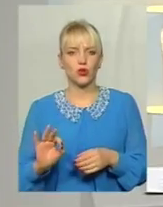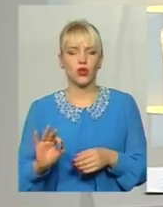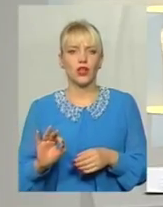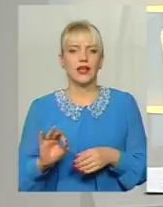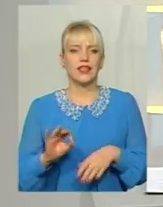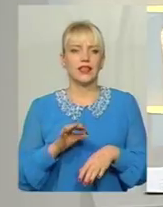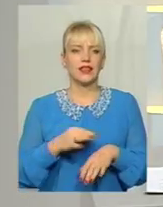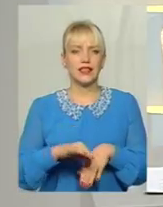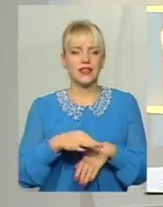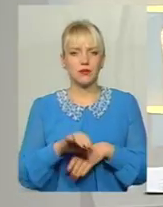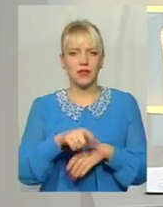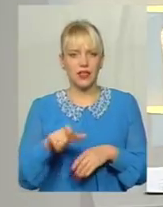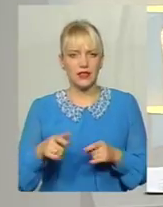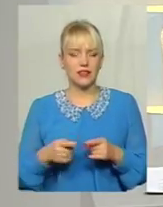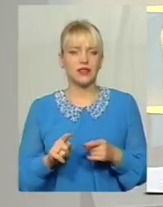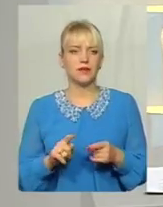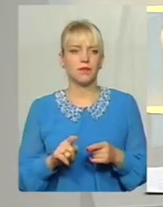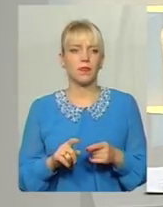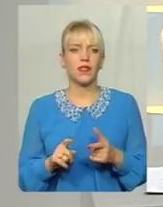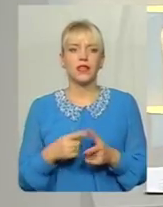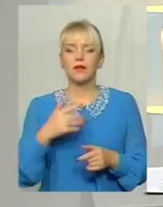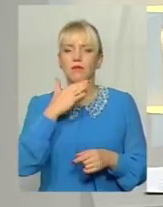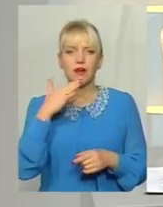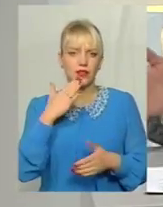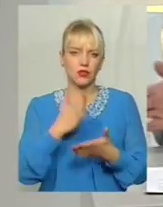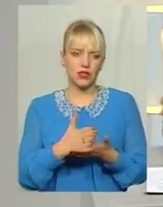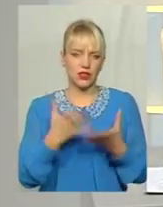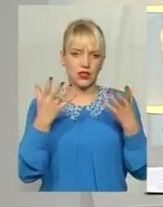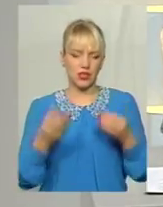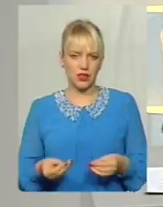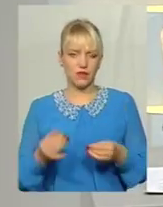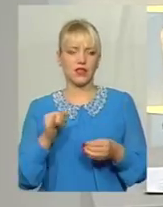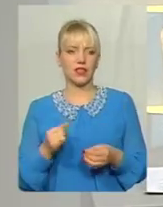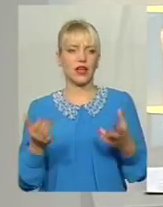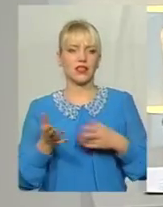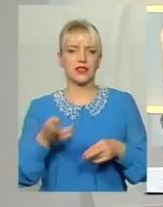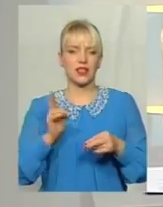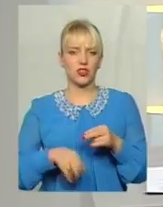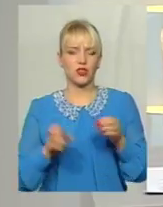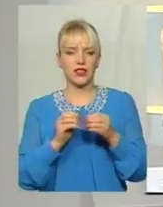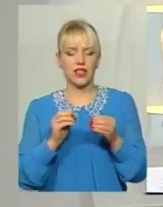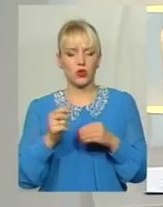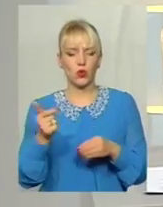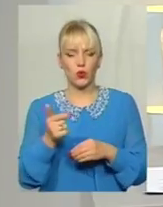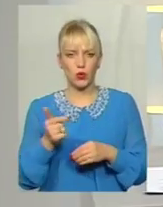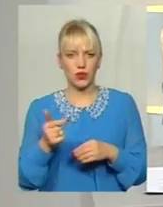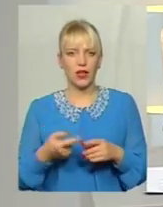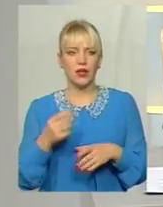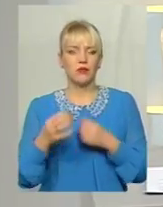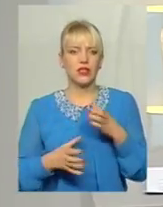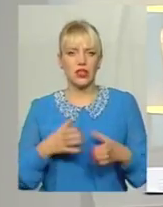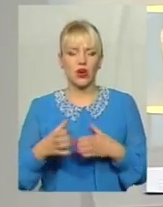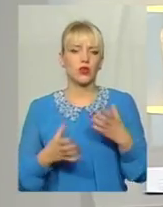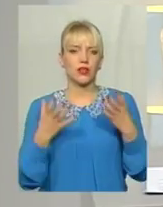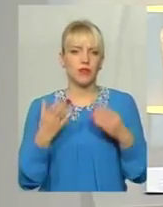чимало є днів, і, власне, які закінчуються 10 грудня, власне, міжнародним